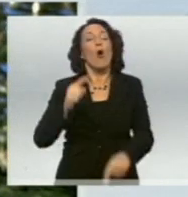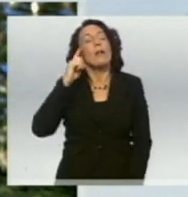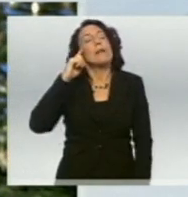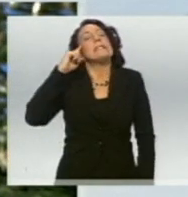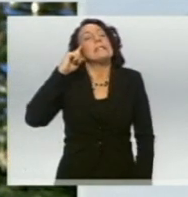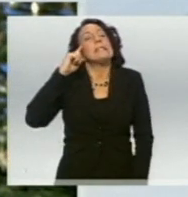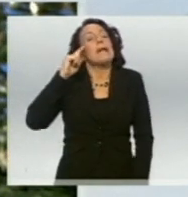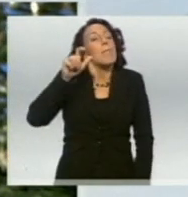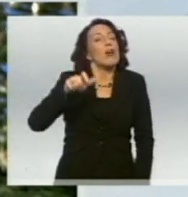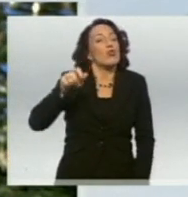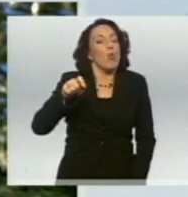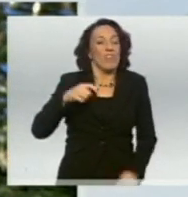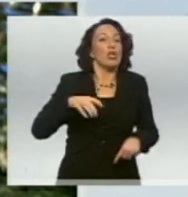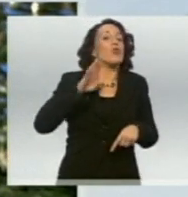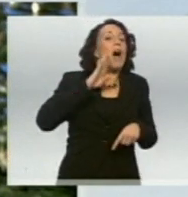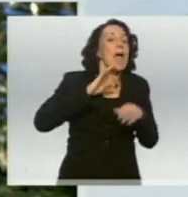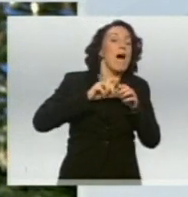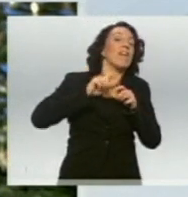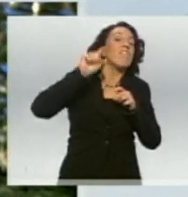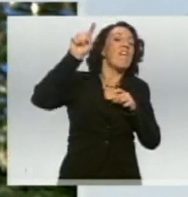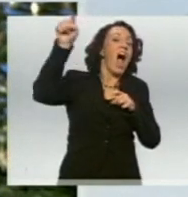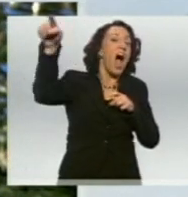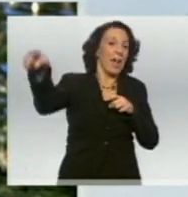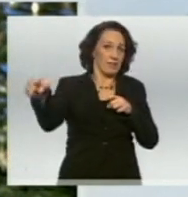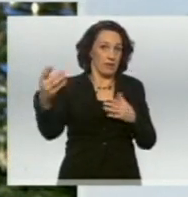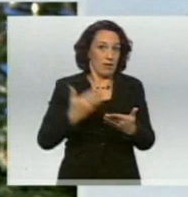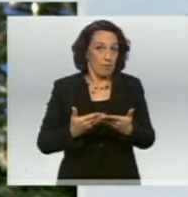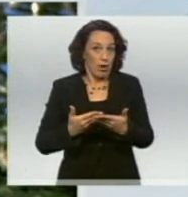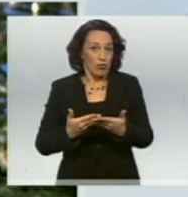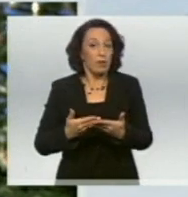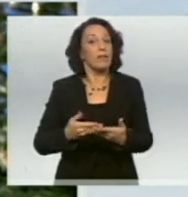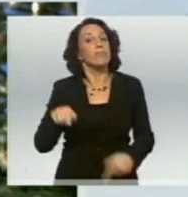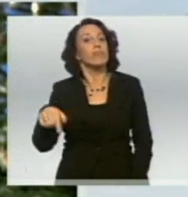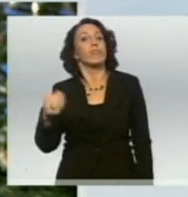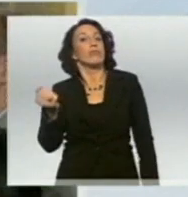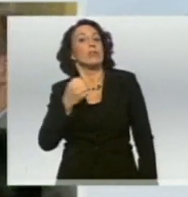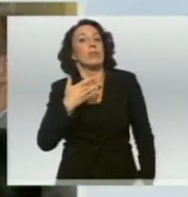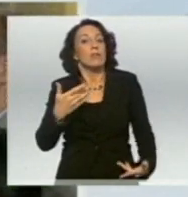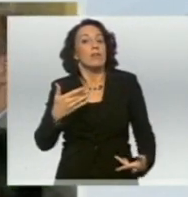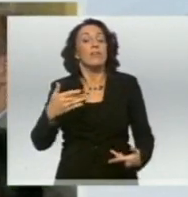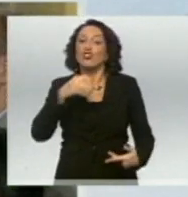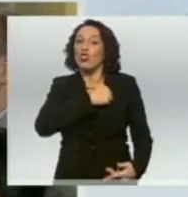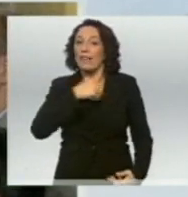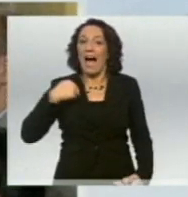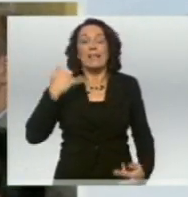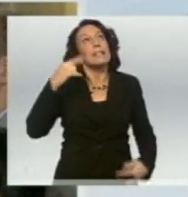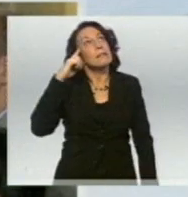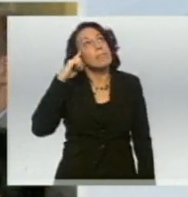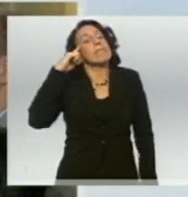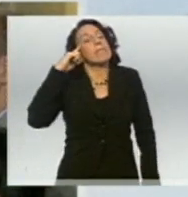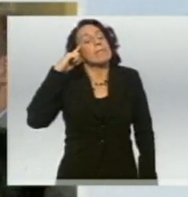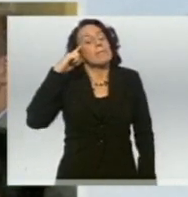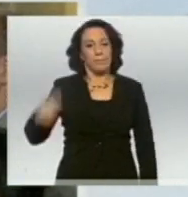zu Hause für Frieden, Sicherheit und menschenwürdige Lebensbedingungen einsetzen, gerade an unsere Soldatinnen und